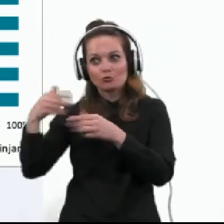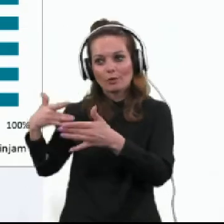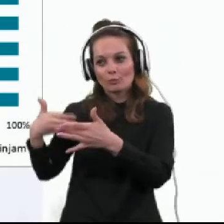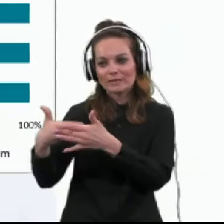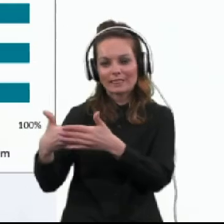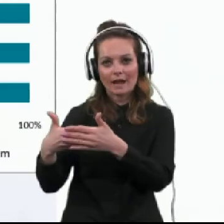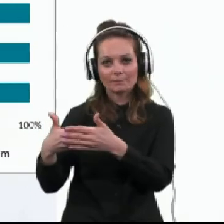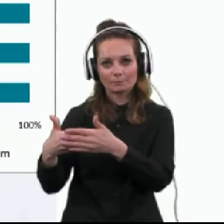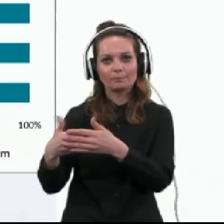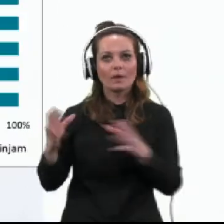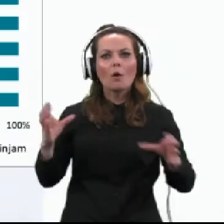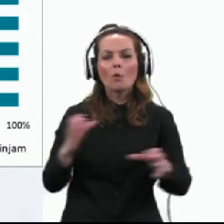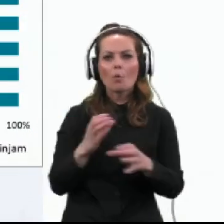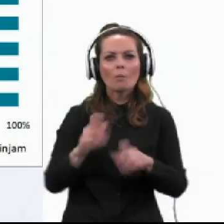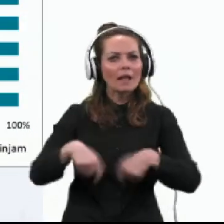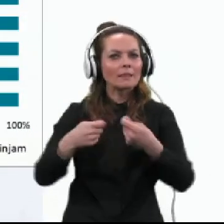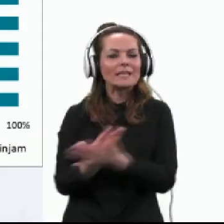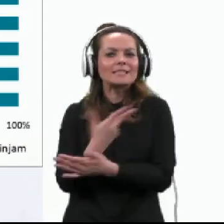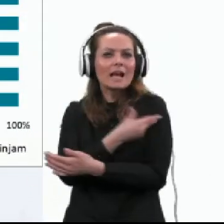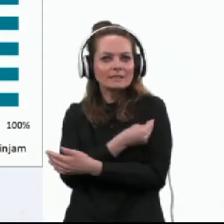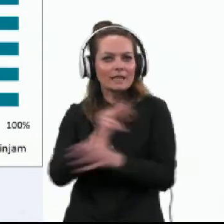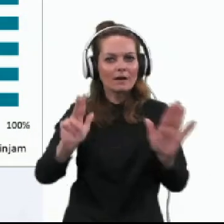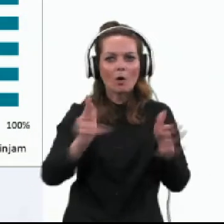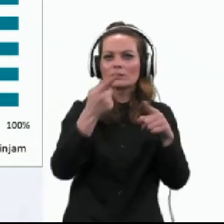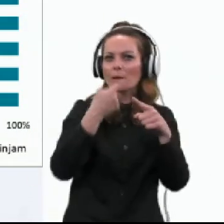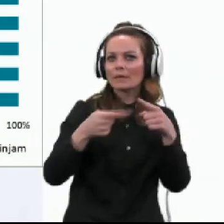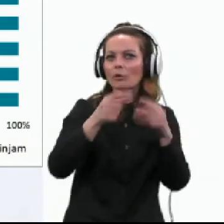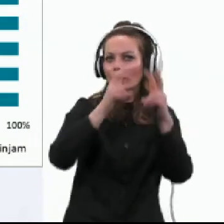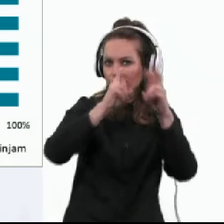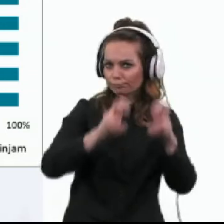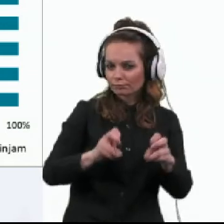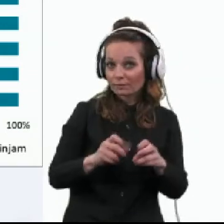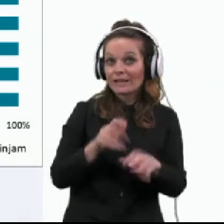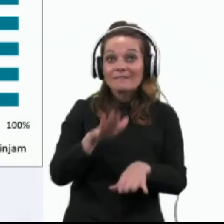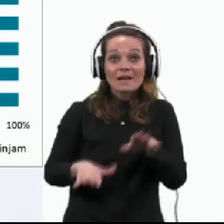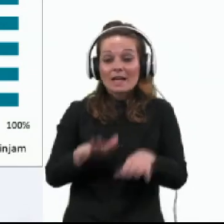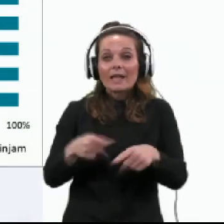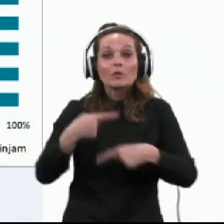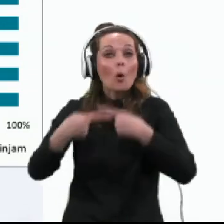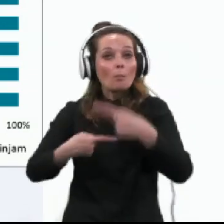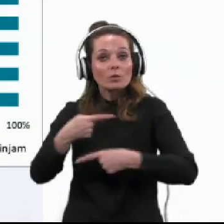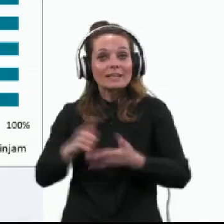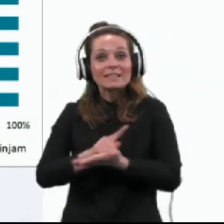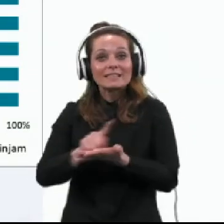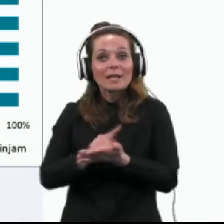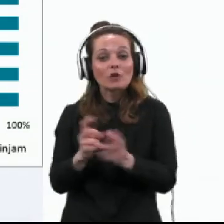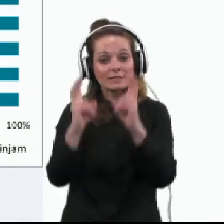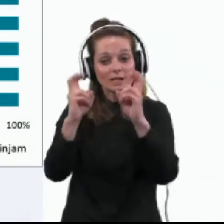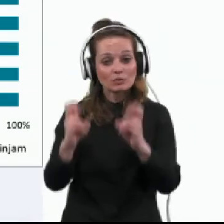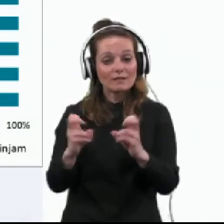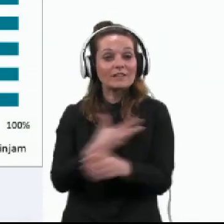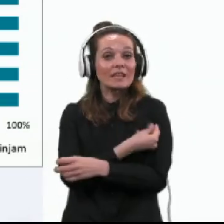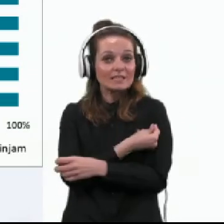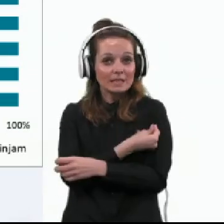Upad namere za cepljenje v osmem valu je verjetno posledica začasne ustavitve